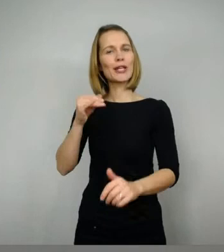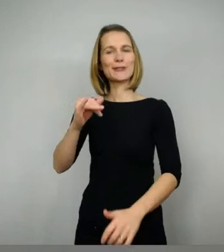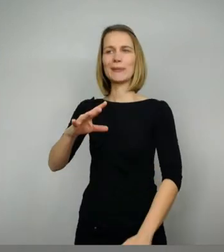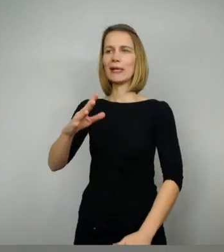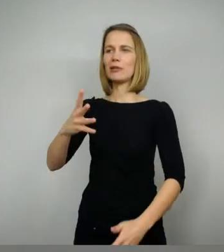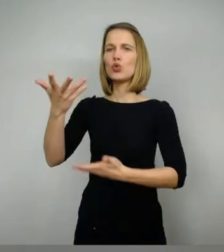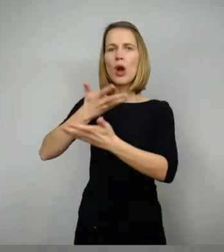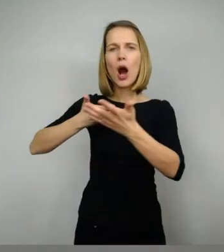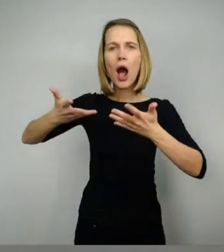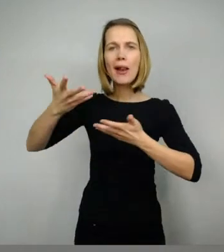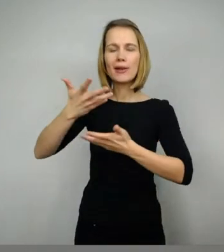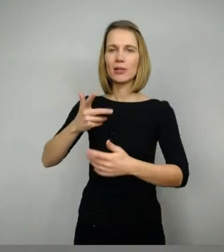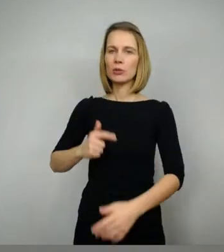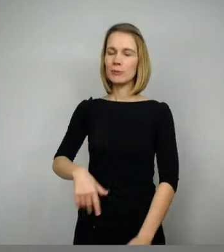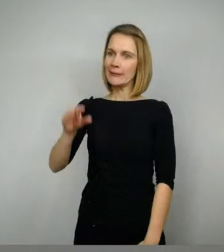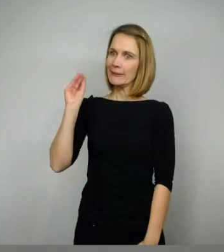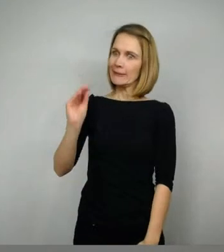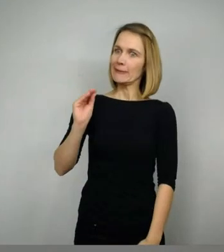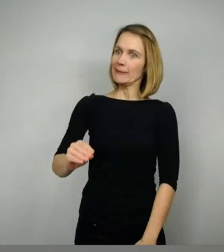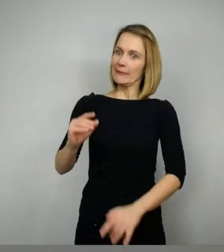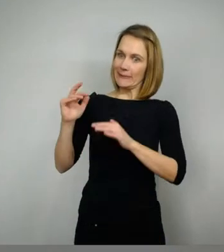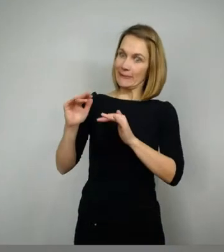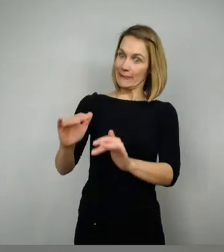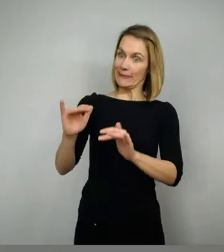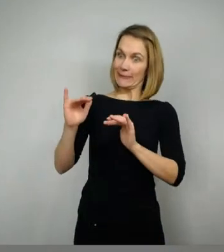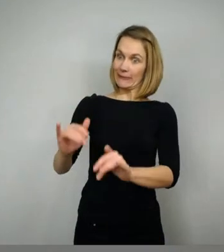ein bisschen überreden, damit er dann mal loslegt.